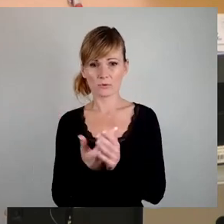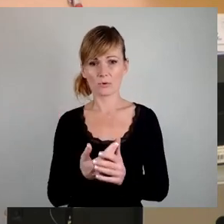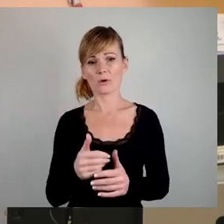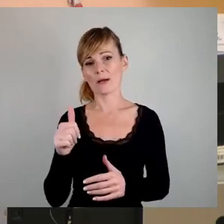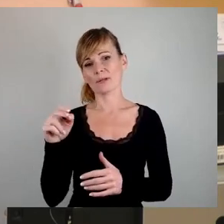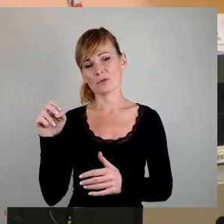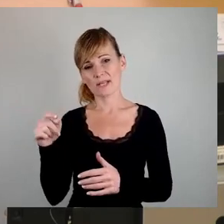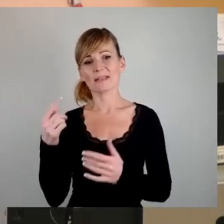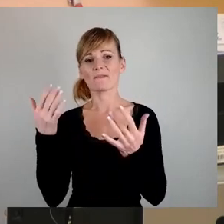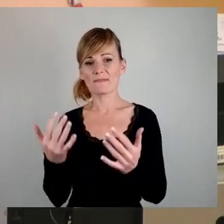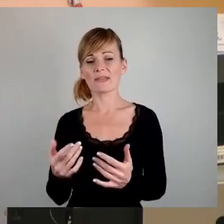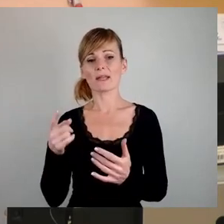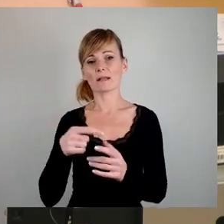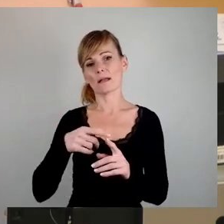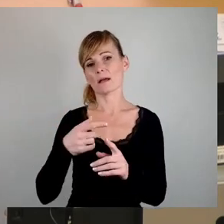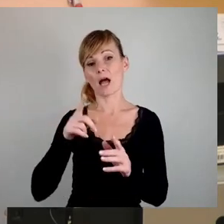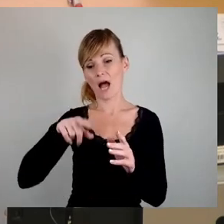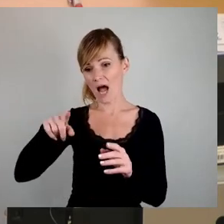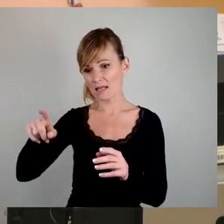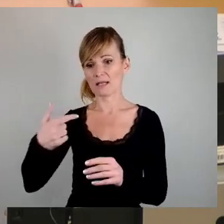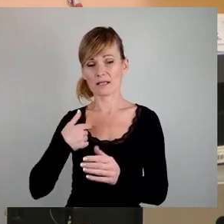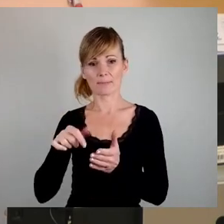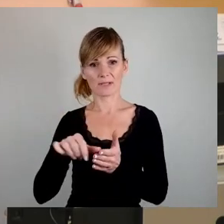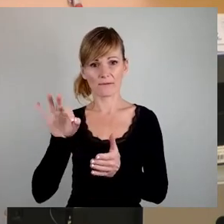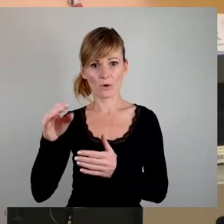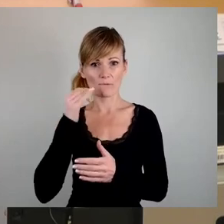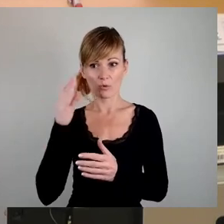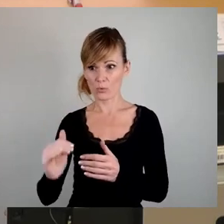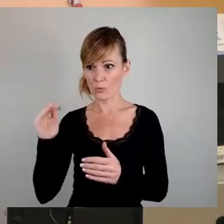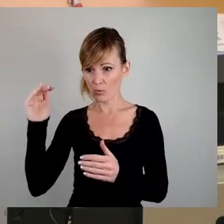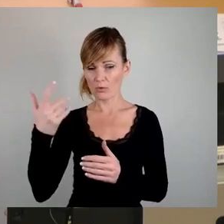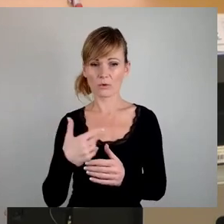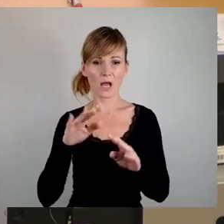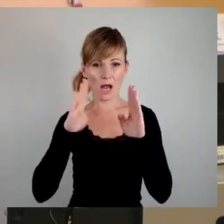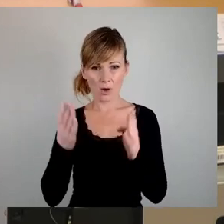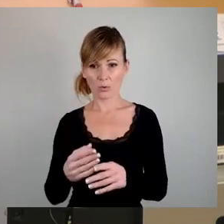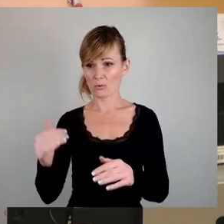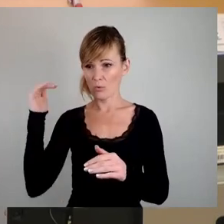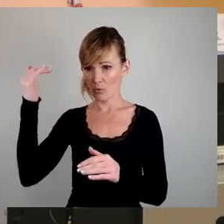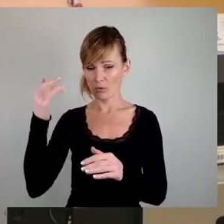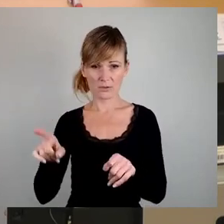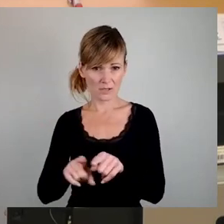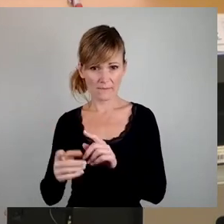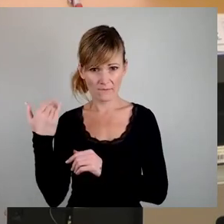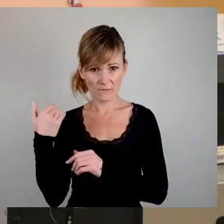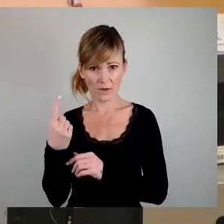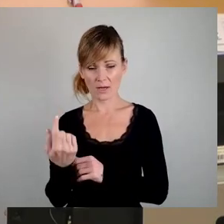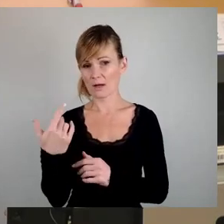viel Raten ich für eine Wohnung bezahlen muss, sind nämlich genauso oder für ein Haus sind genauso groß geblieben wie vorher. Und jetzt haben sich dann Leute eingesteckt.